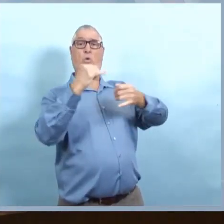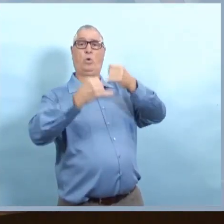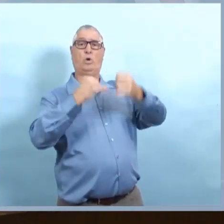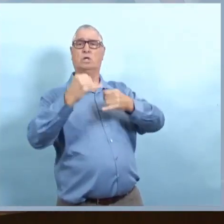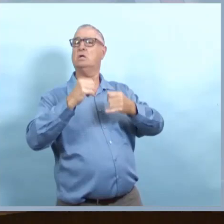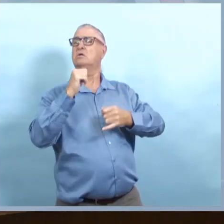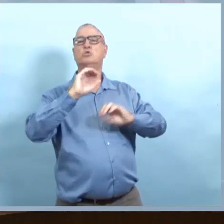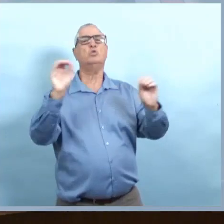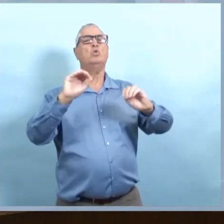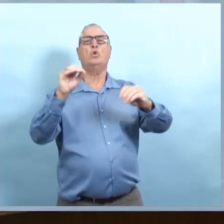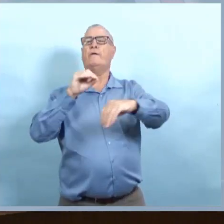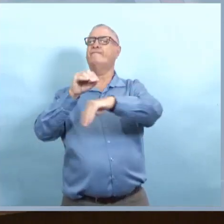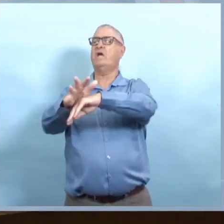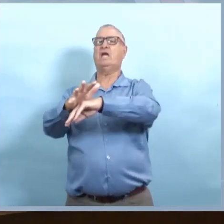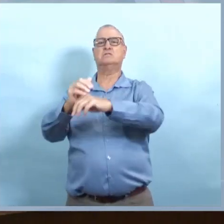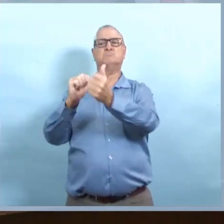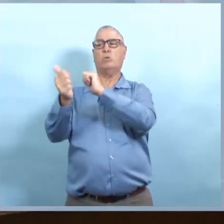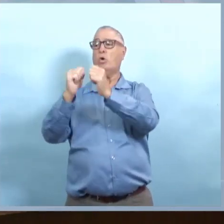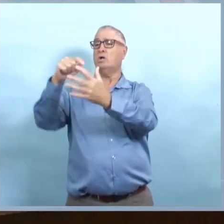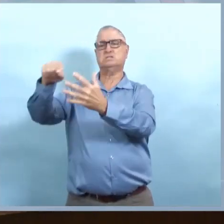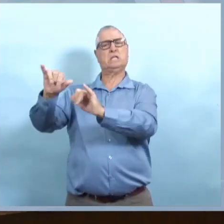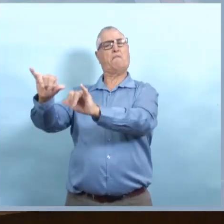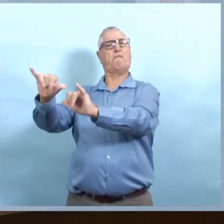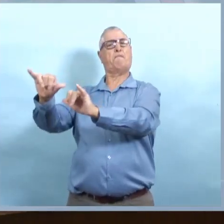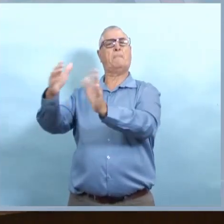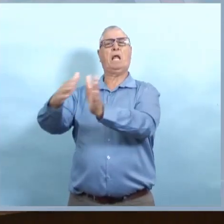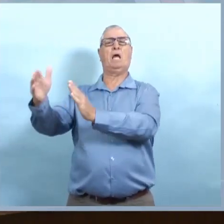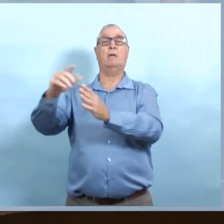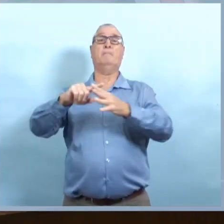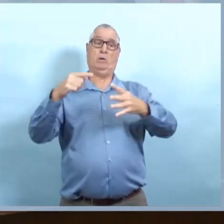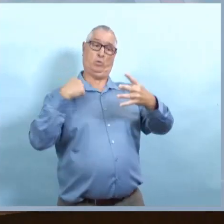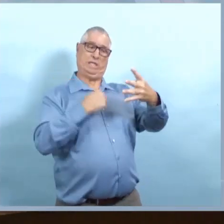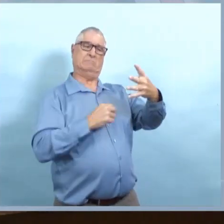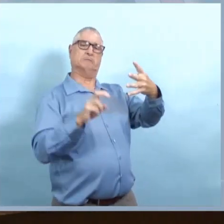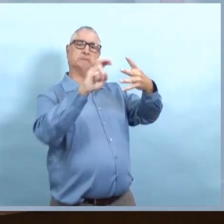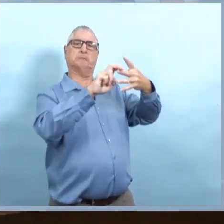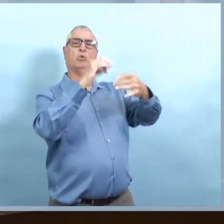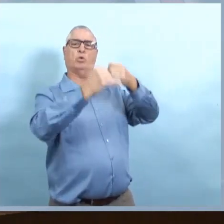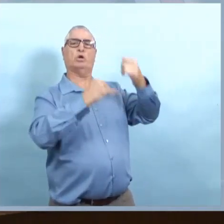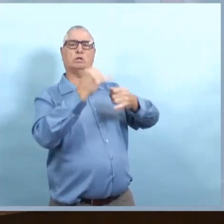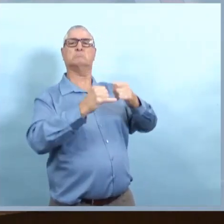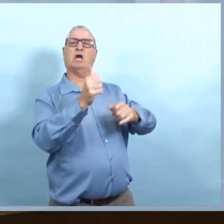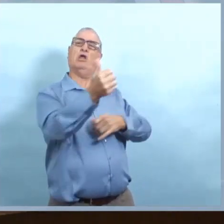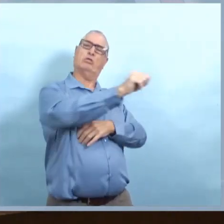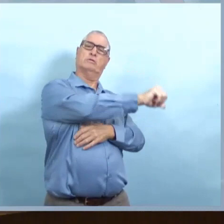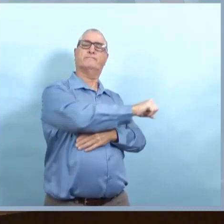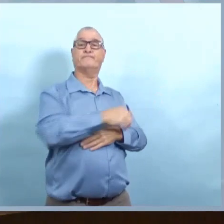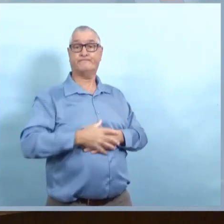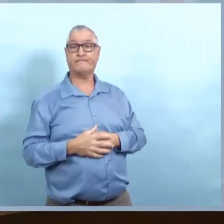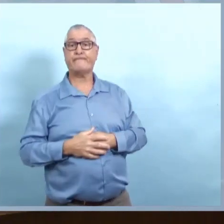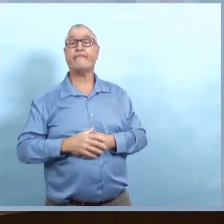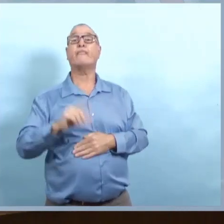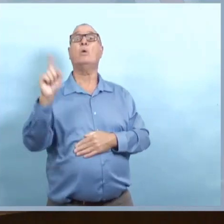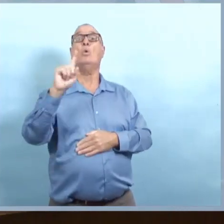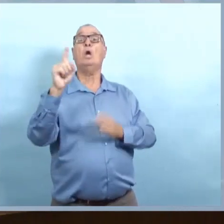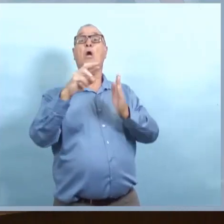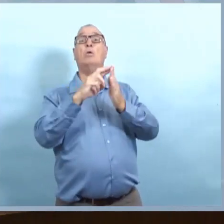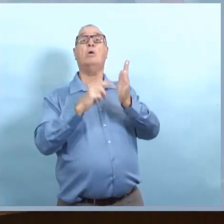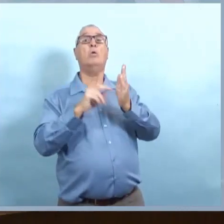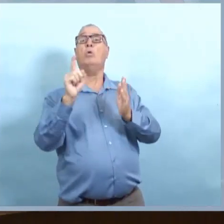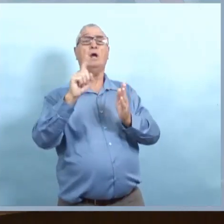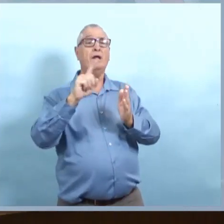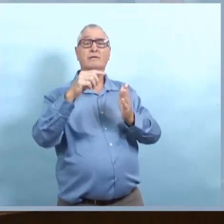directives sont sorties depuis un certain temps et ces ordres ne les changent pas, donc ces décisions sont prises au niveau